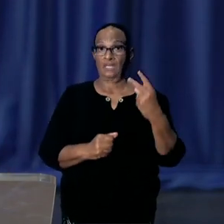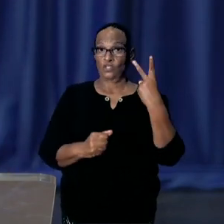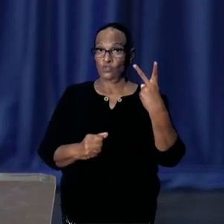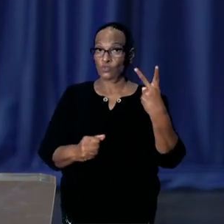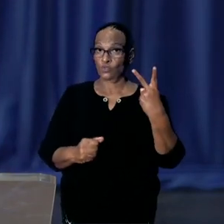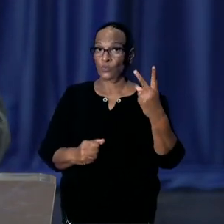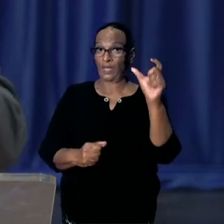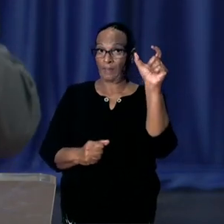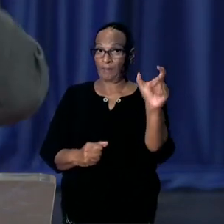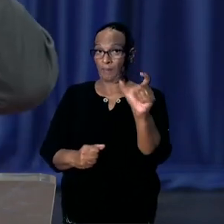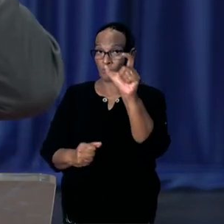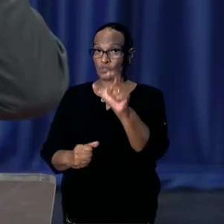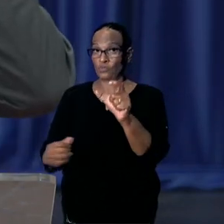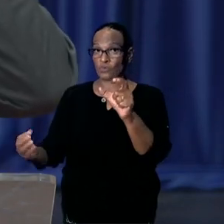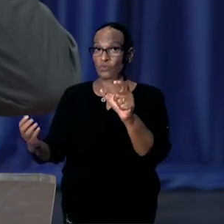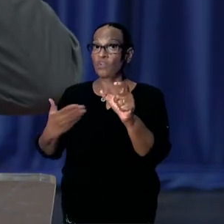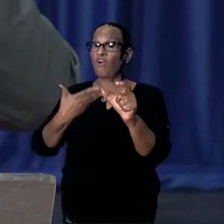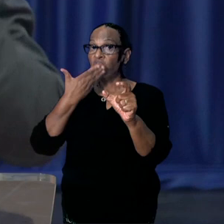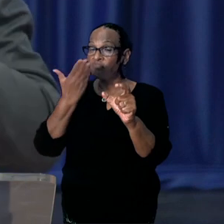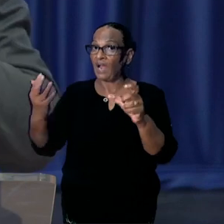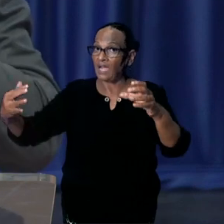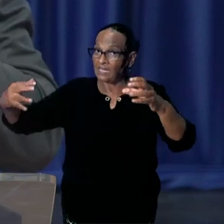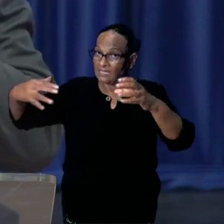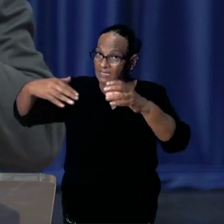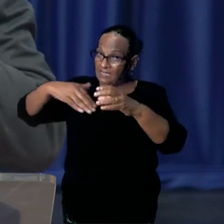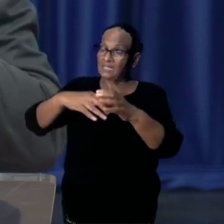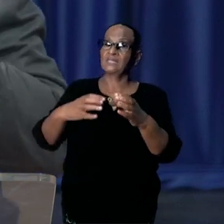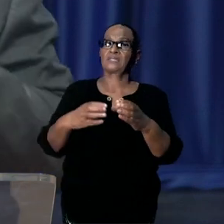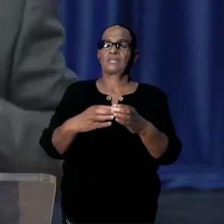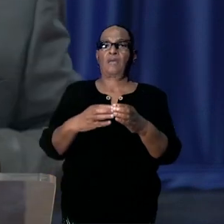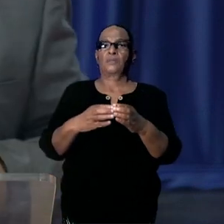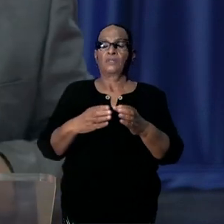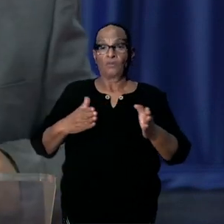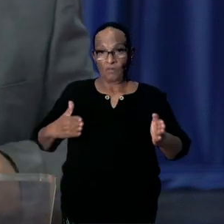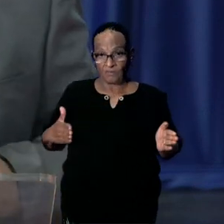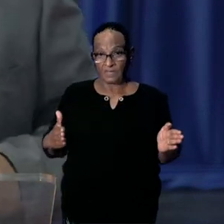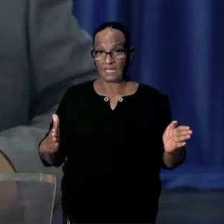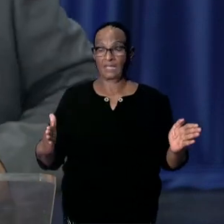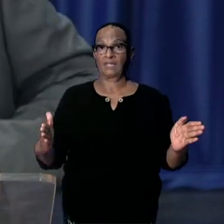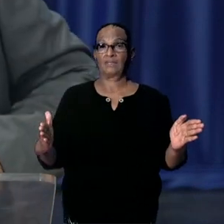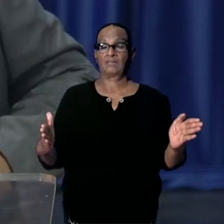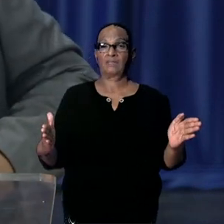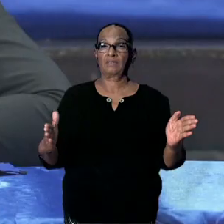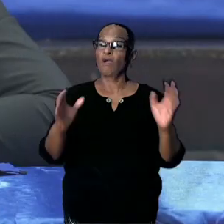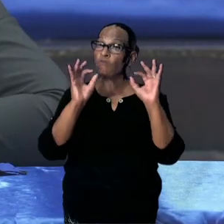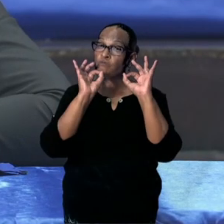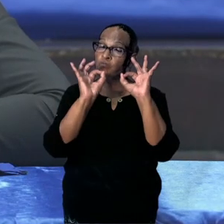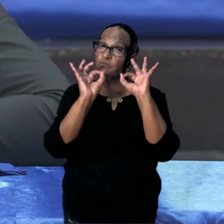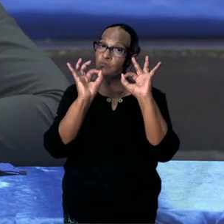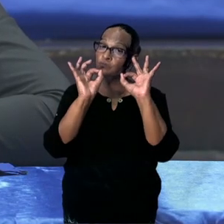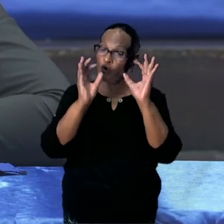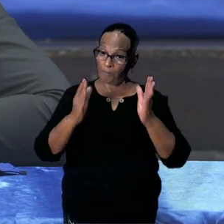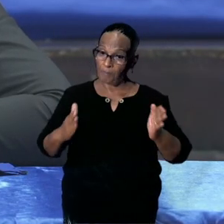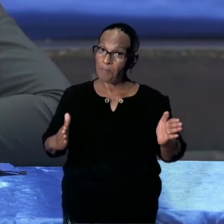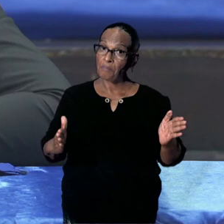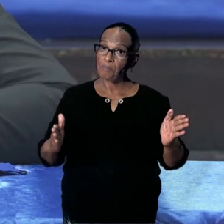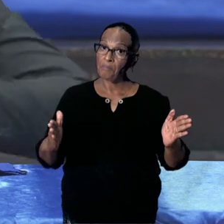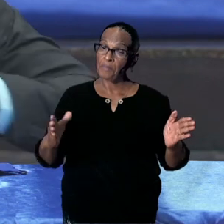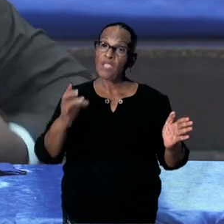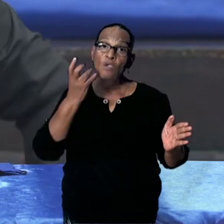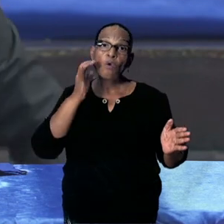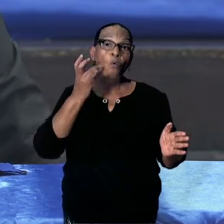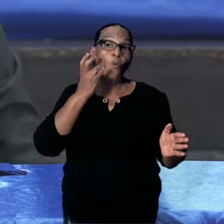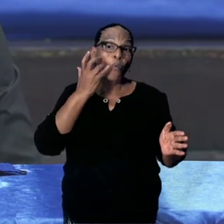Times over de grenzen. Formeel zijn inderdaad de grenzen gesloten.